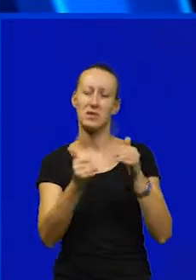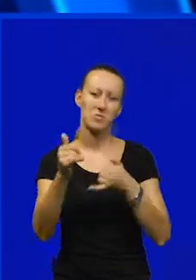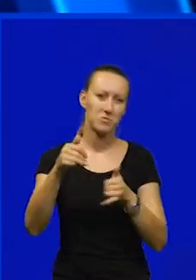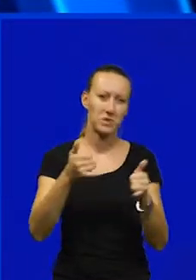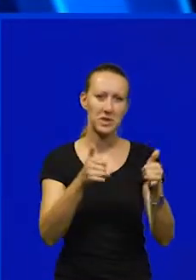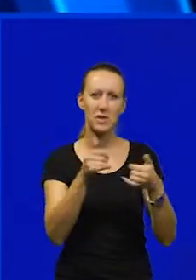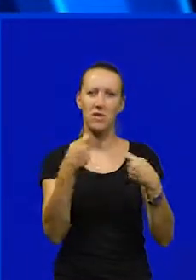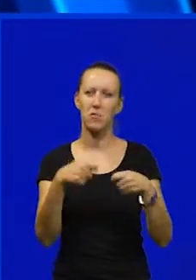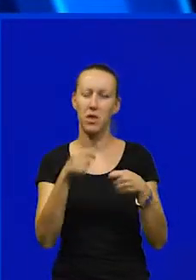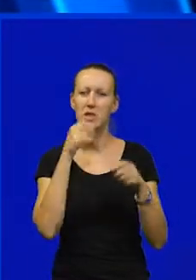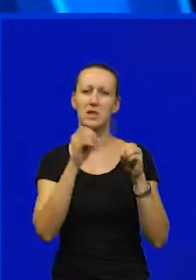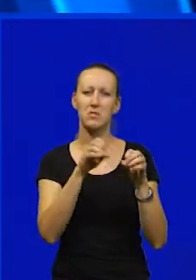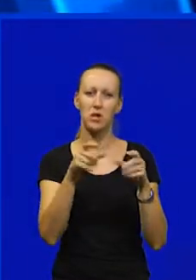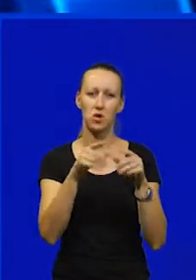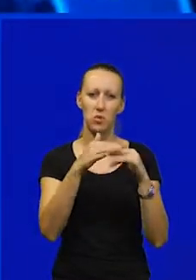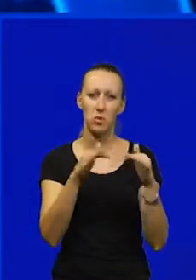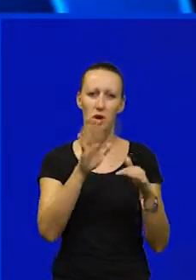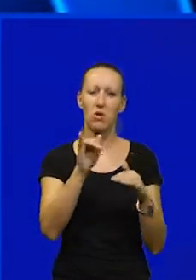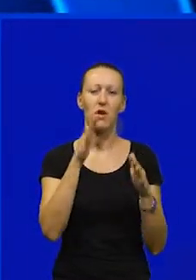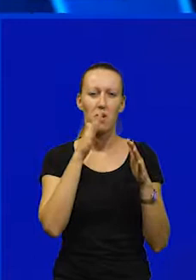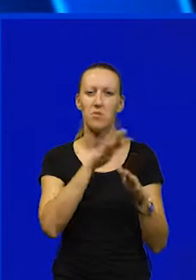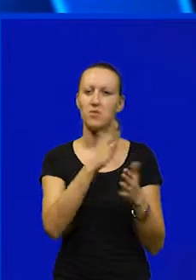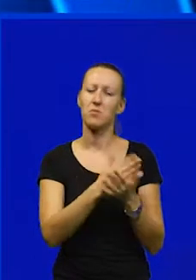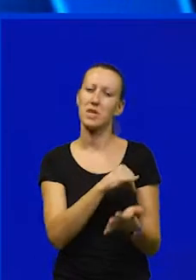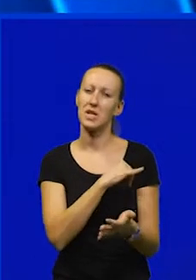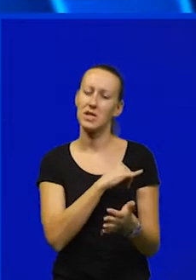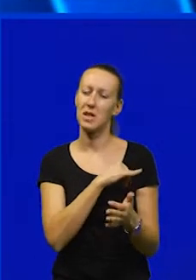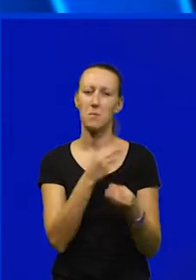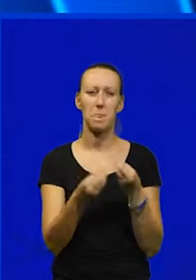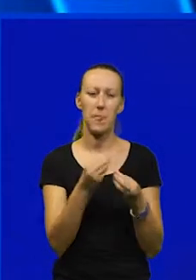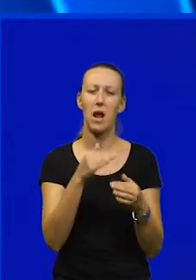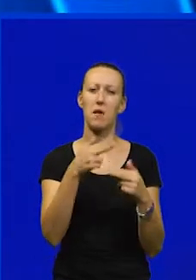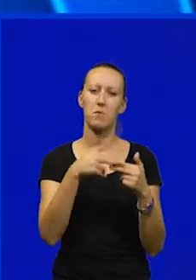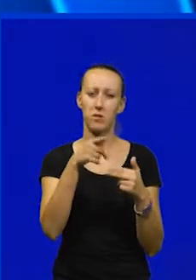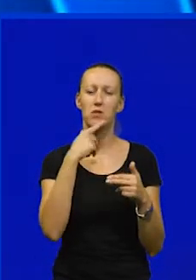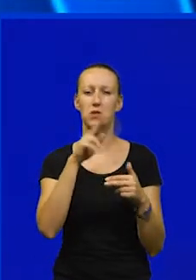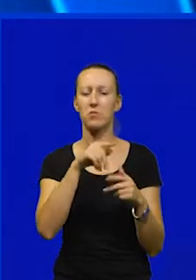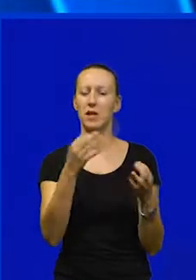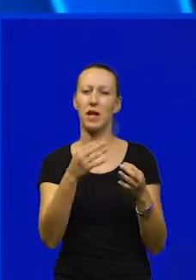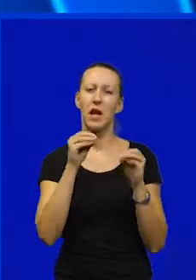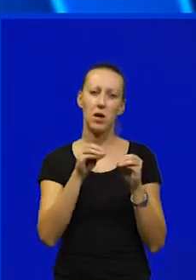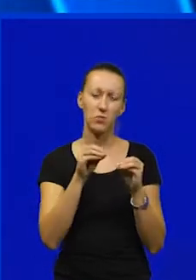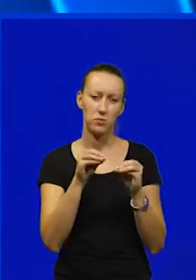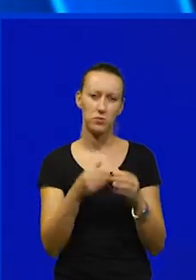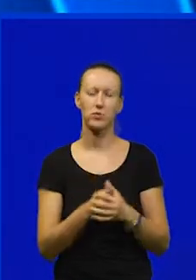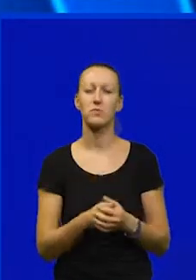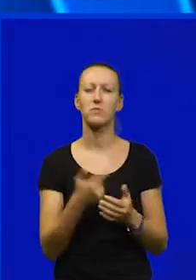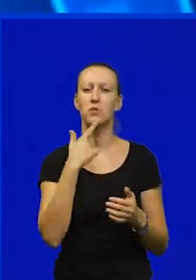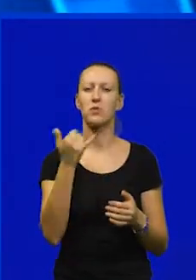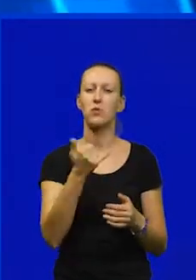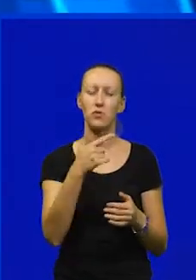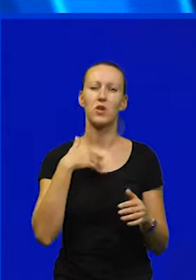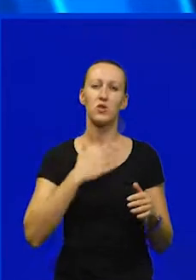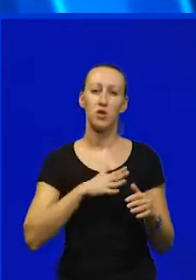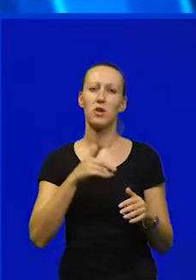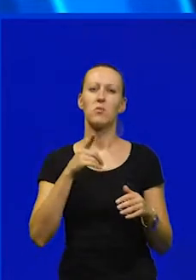plastiku i smeće u moru tako da je ovjerim da će svima biti zabavno igrati a pored toga ima i nekakvu edukativnu notu kao i uvijek moto nam je